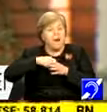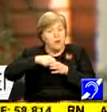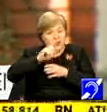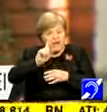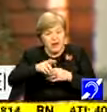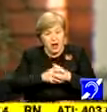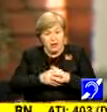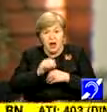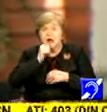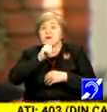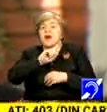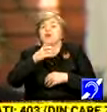dorește nimeni să mai fie schimbată. Mă mulțumesc!